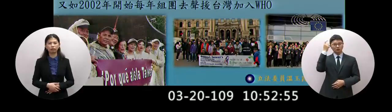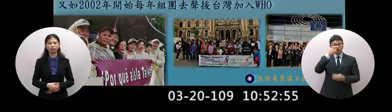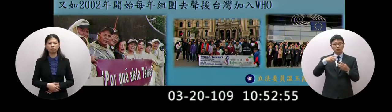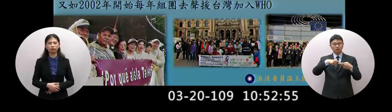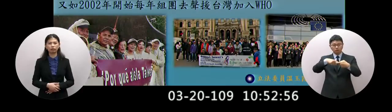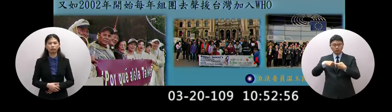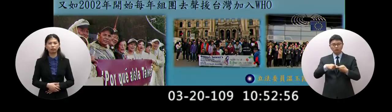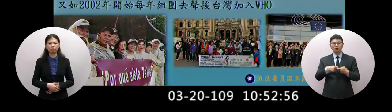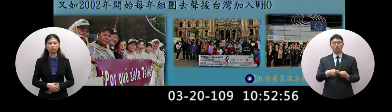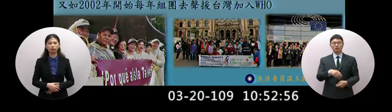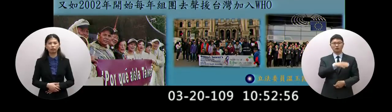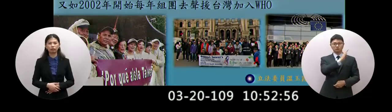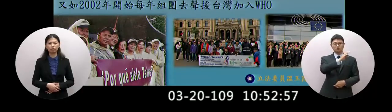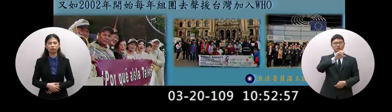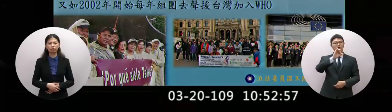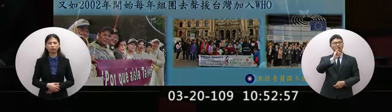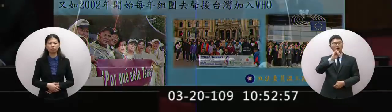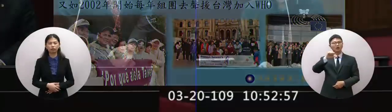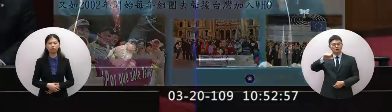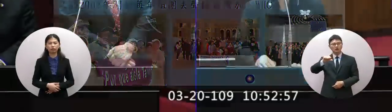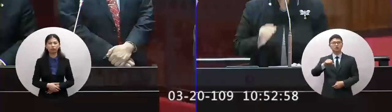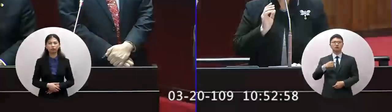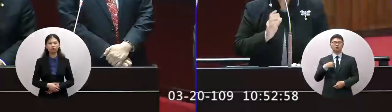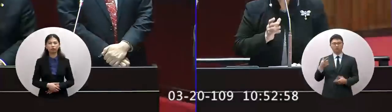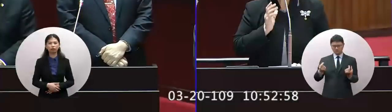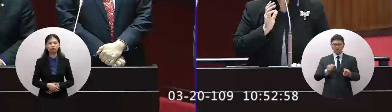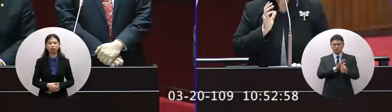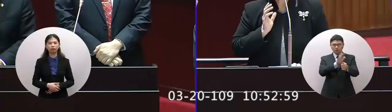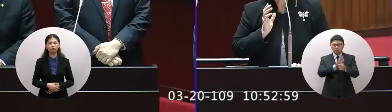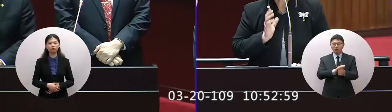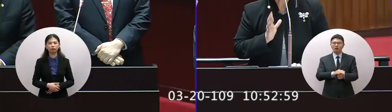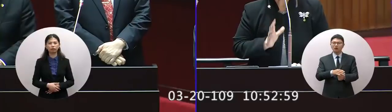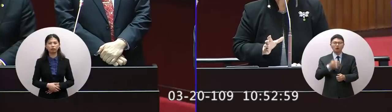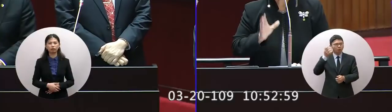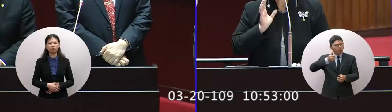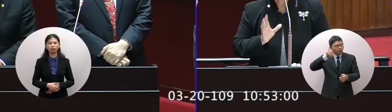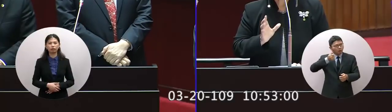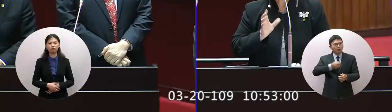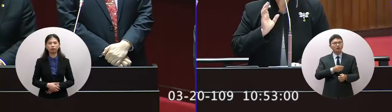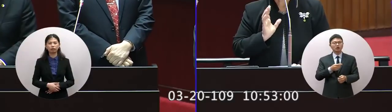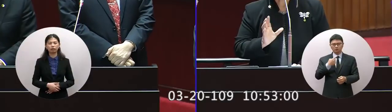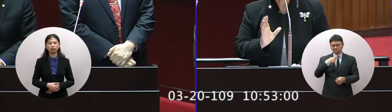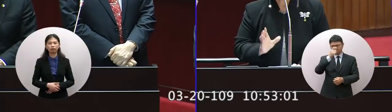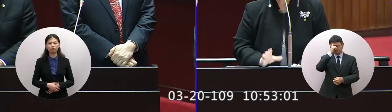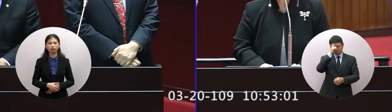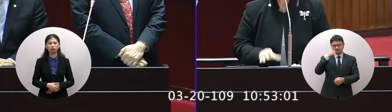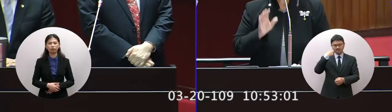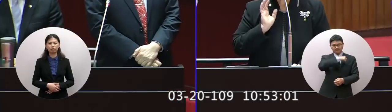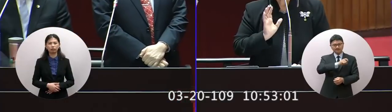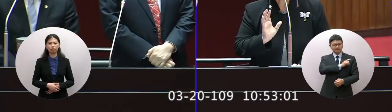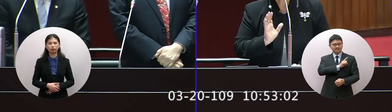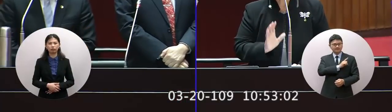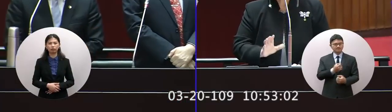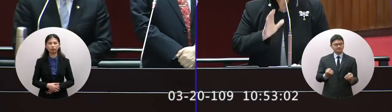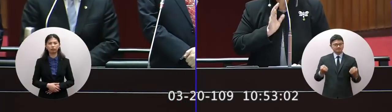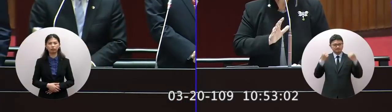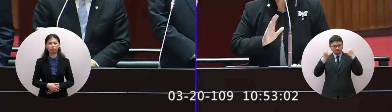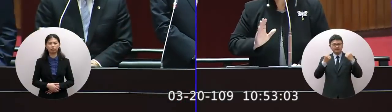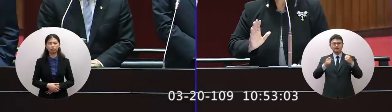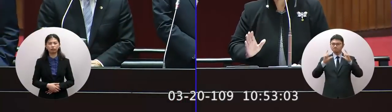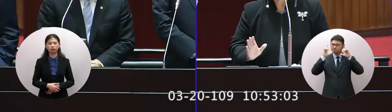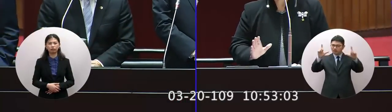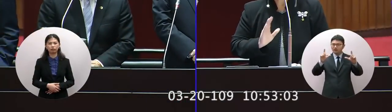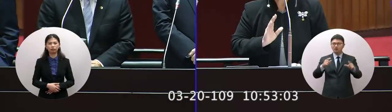我們去遊說去東南亞也都去遊說我們為了要讓國家更健康更嚴重更嚴重我們